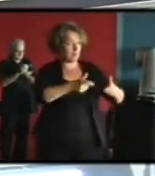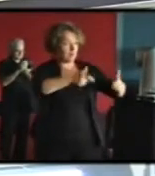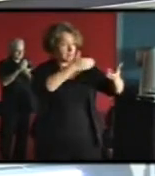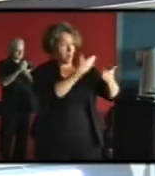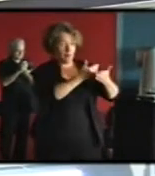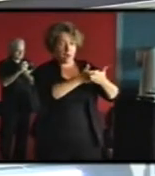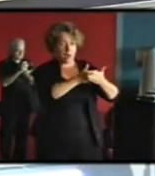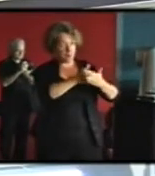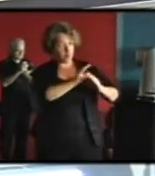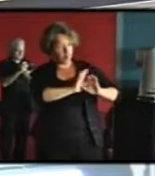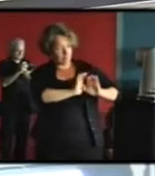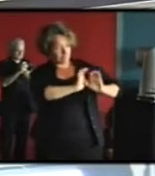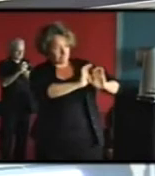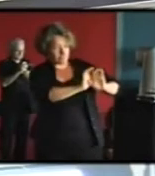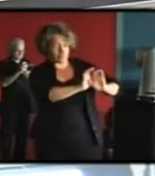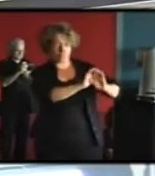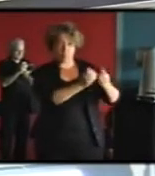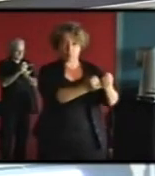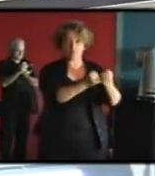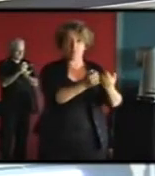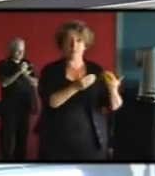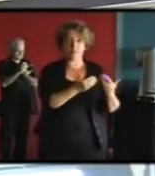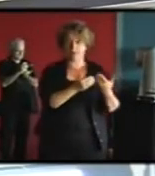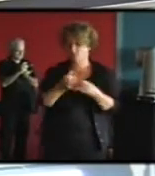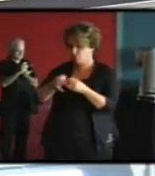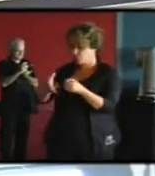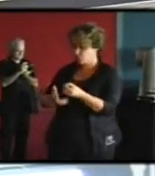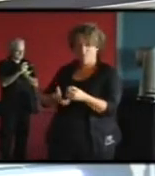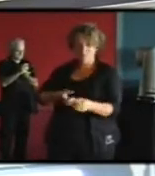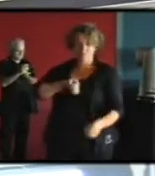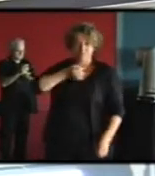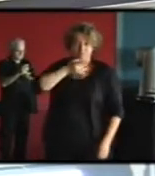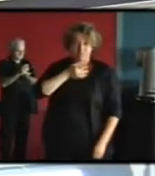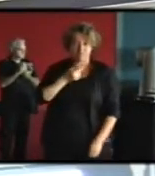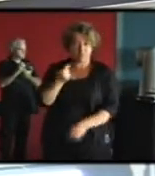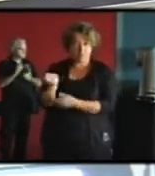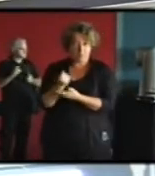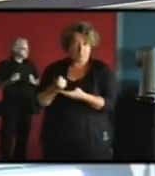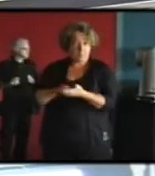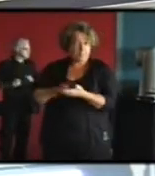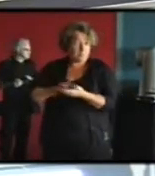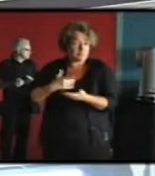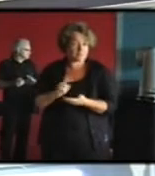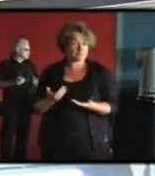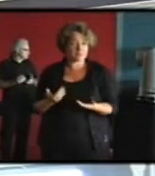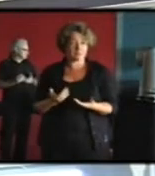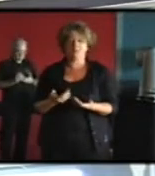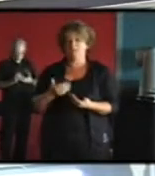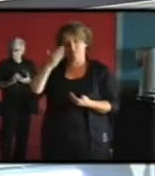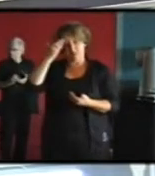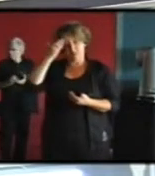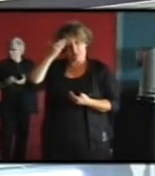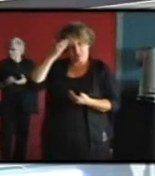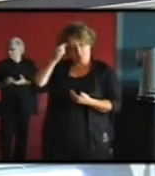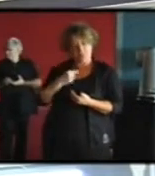à fait efficace si c'est mal pris ça marche pas et ça coûte une fortune donc c'est je pense aussi il y un problème de connaissance simplement de la